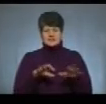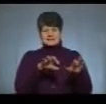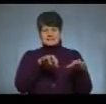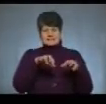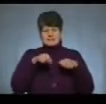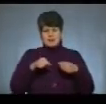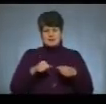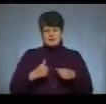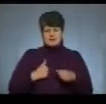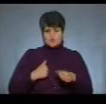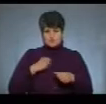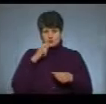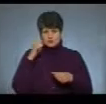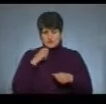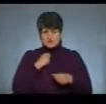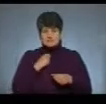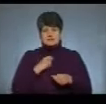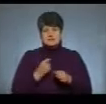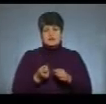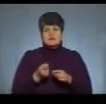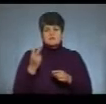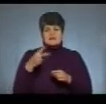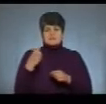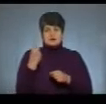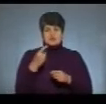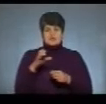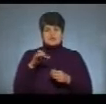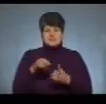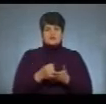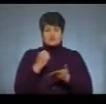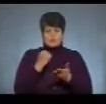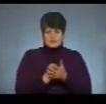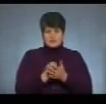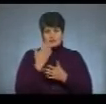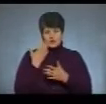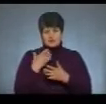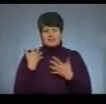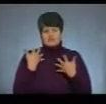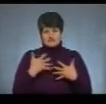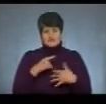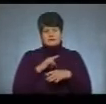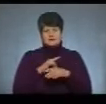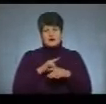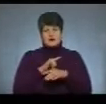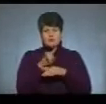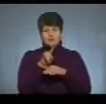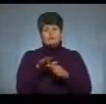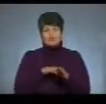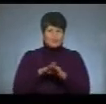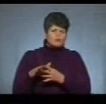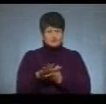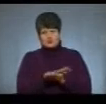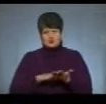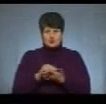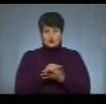ухвалили 21 січня, коли і старий, і новий термінали Донецького міжнародного аеропорту імені Прокопіва були повністю зруйновані.